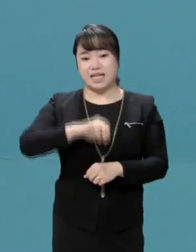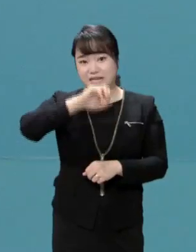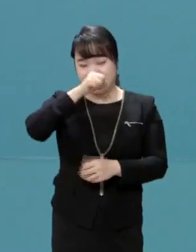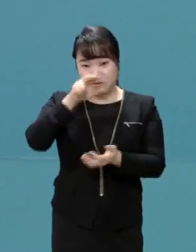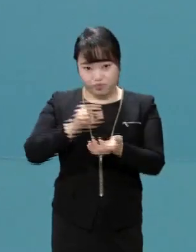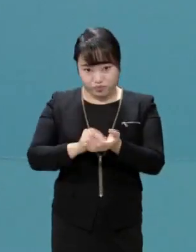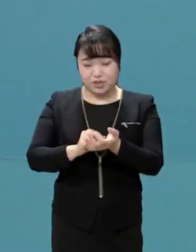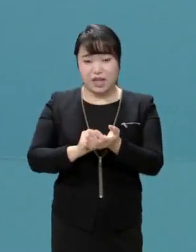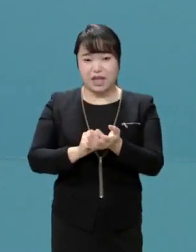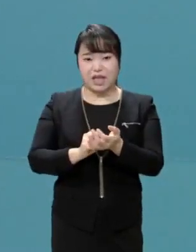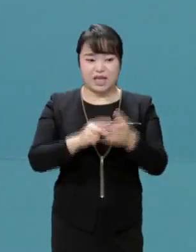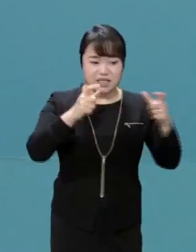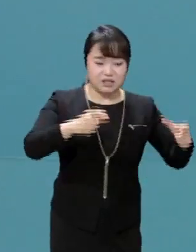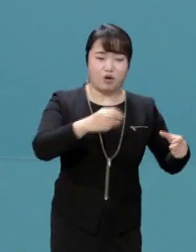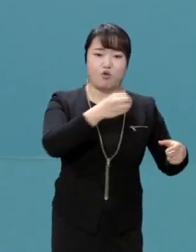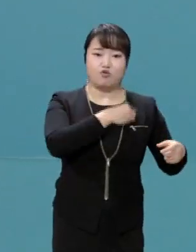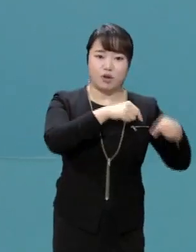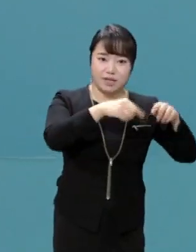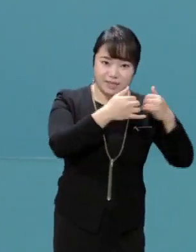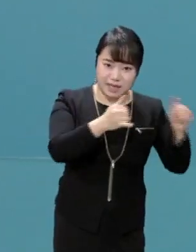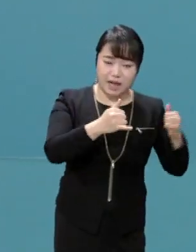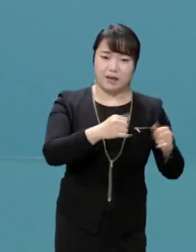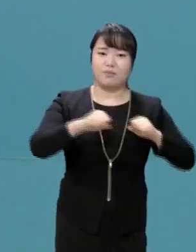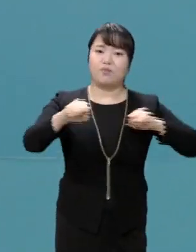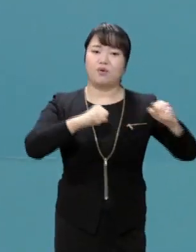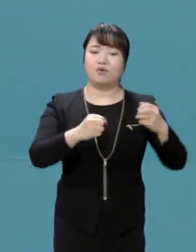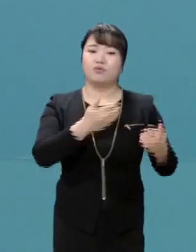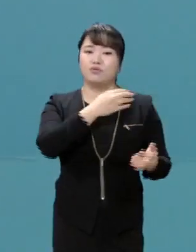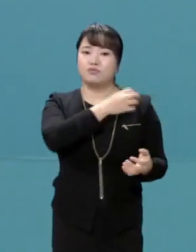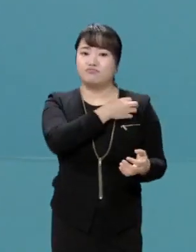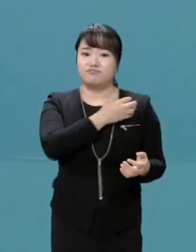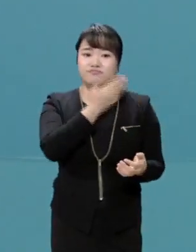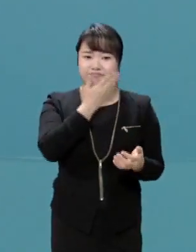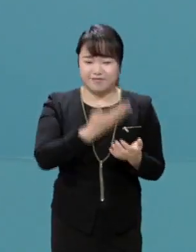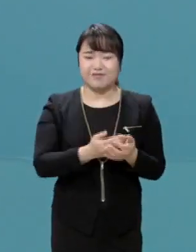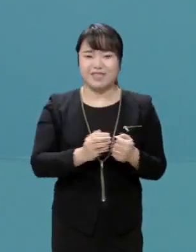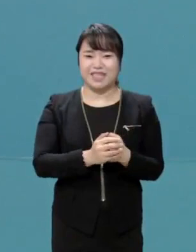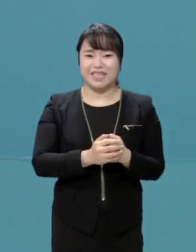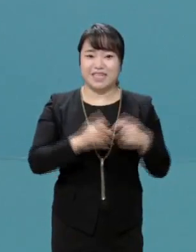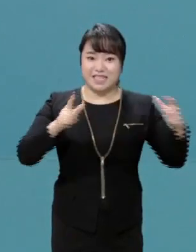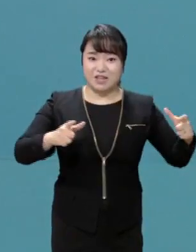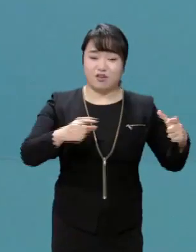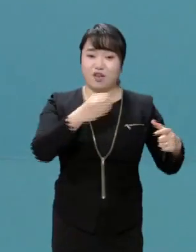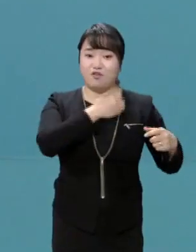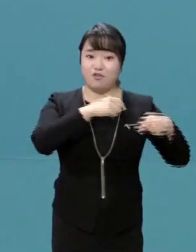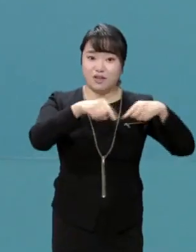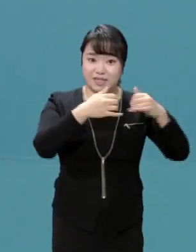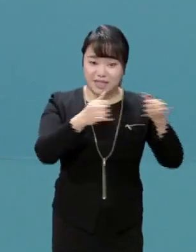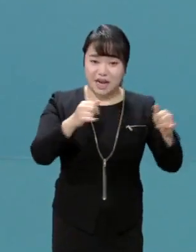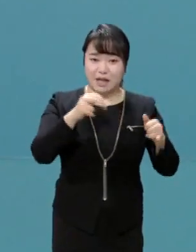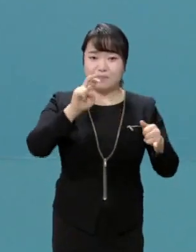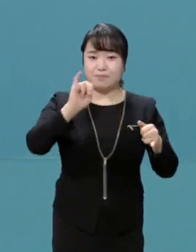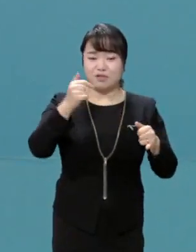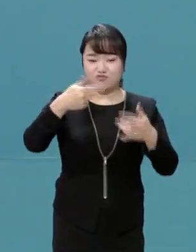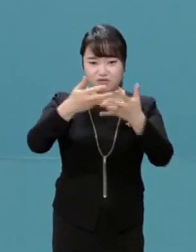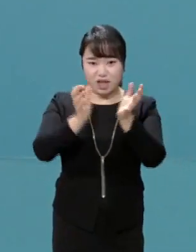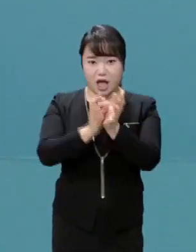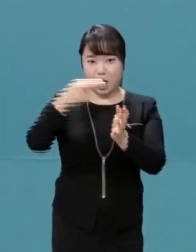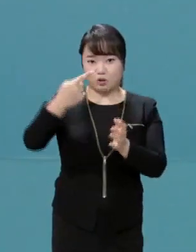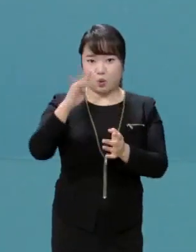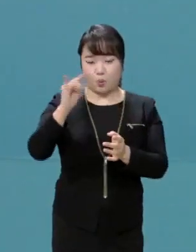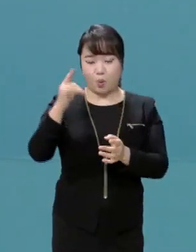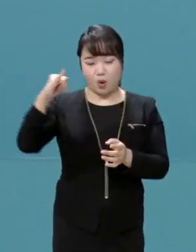반영하기 위해선 지역구 국회의원의 역할도 중요할 거라 봅니다. 그래서 이 지역 출신의 국회의원이죠. 더불어민주당 도봉을